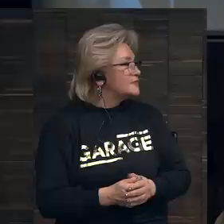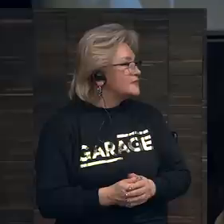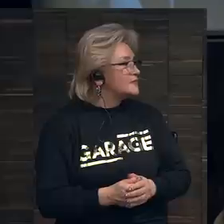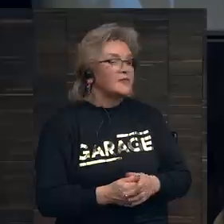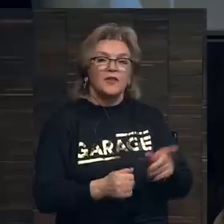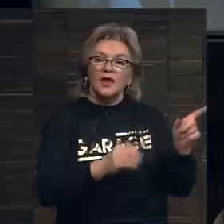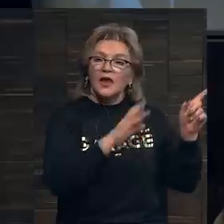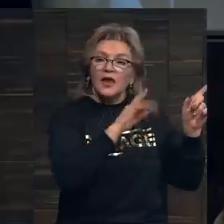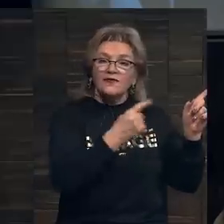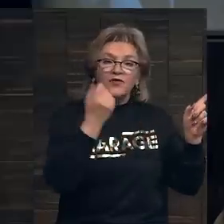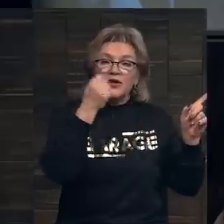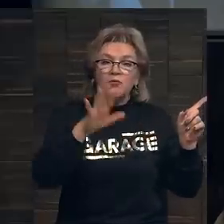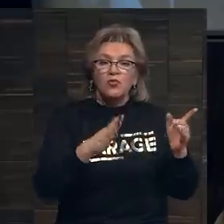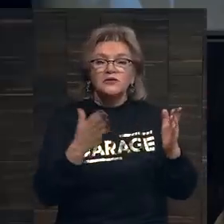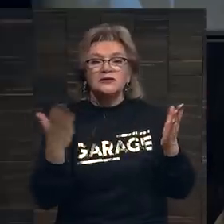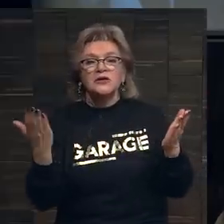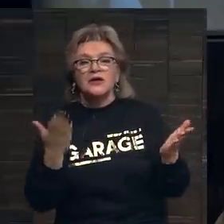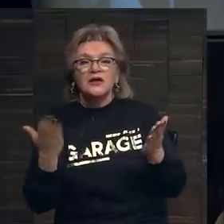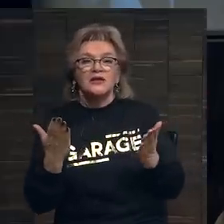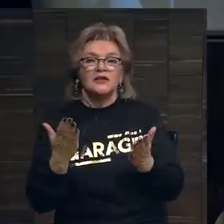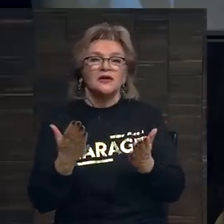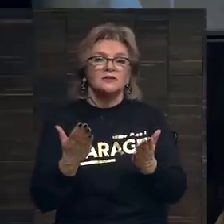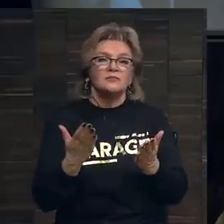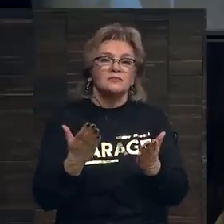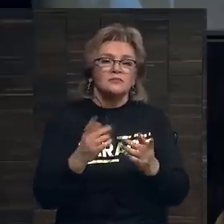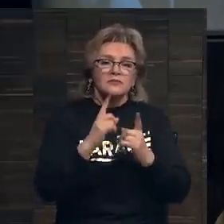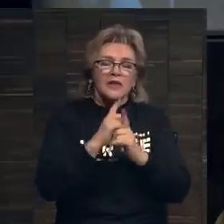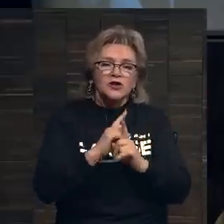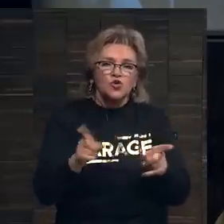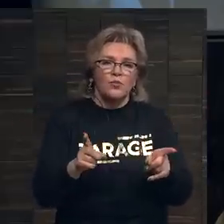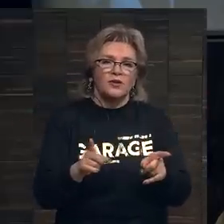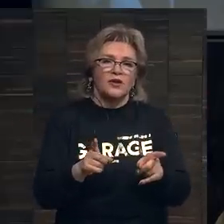Вы не помните какие-нибудь особенно